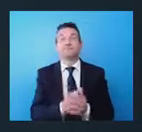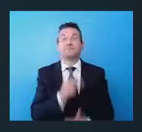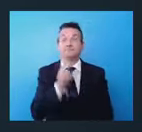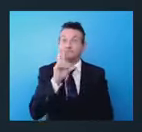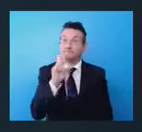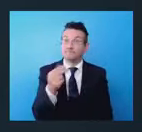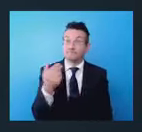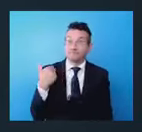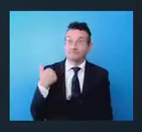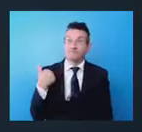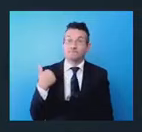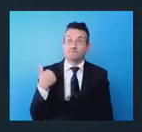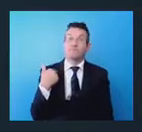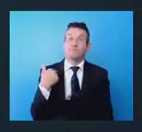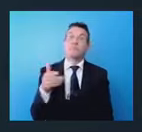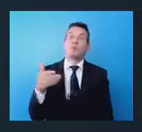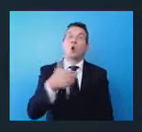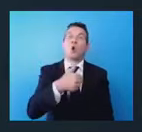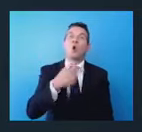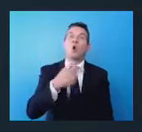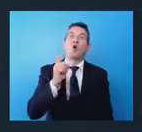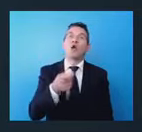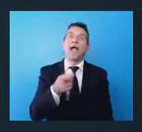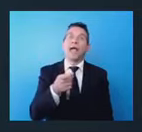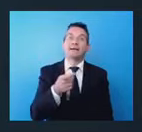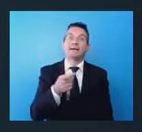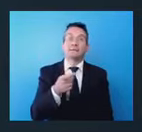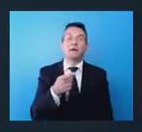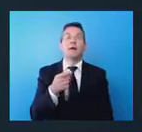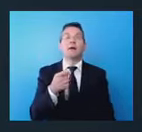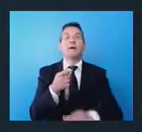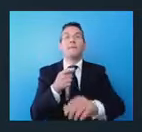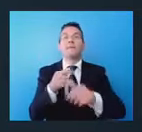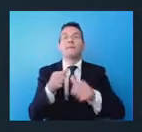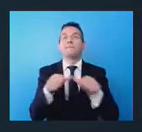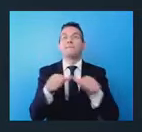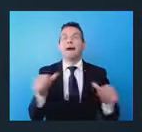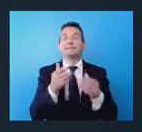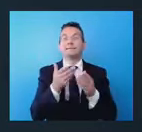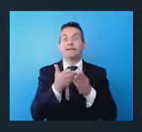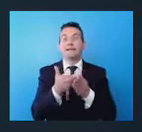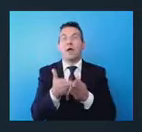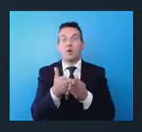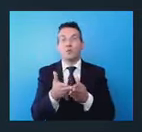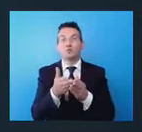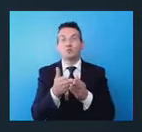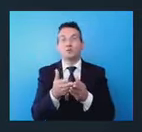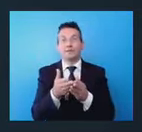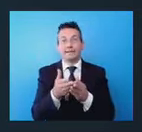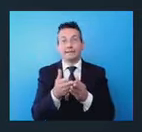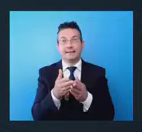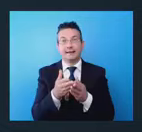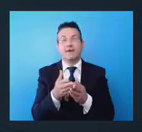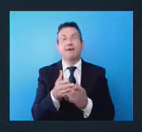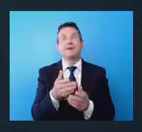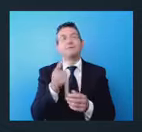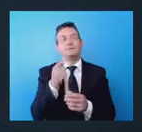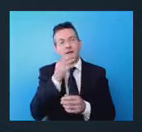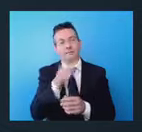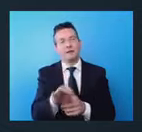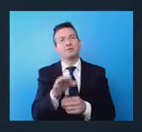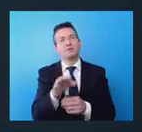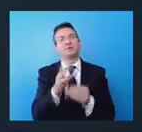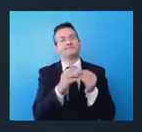Golfo di Gaeta e della base nautica Flavio e Gioia, che ha avuto la capacità di compiere e completare un'operazione di refitto